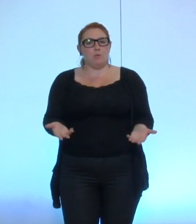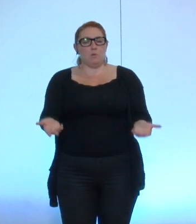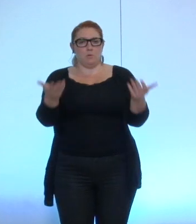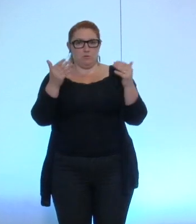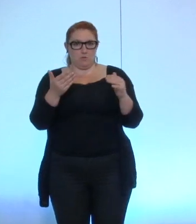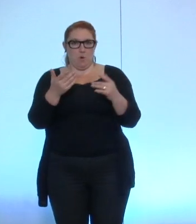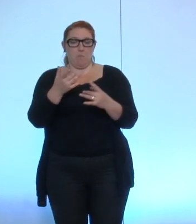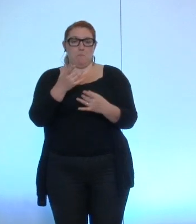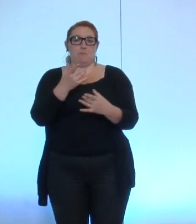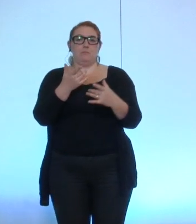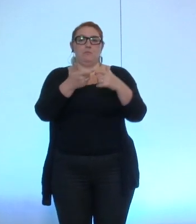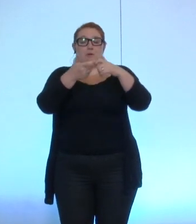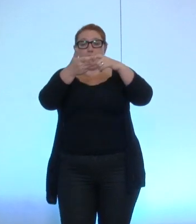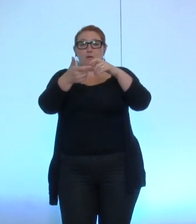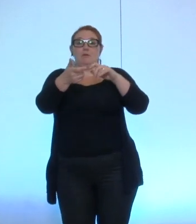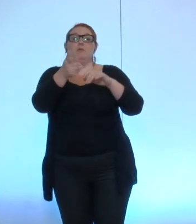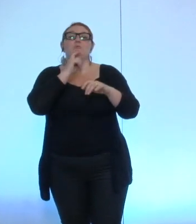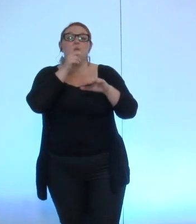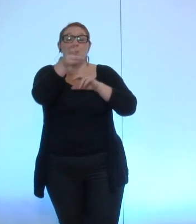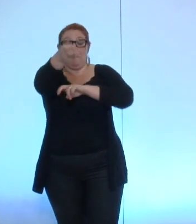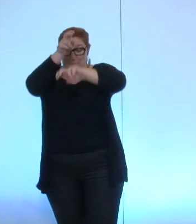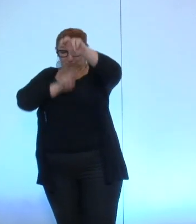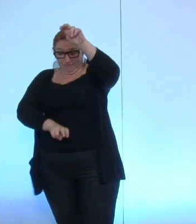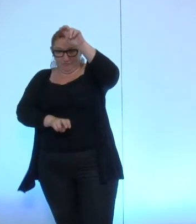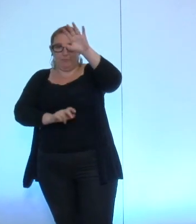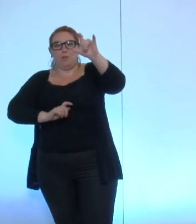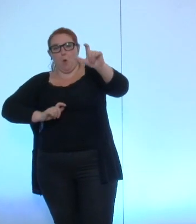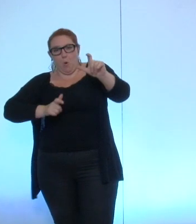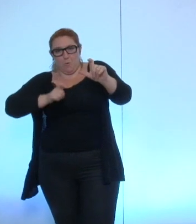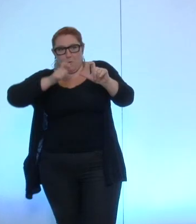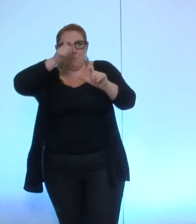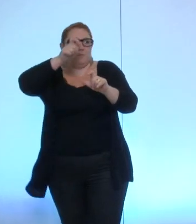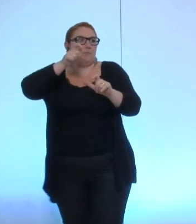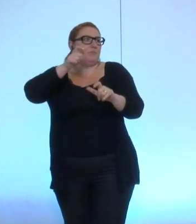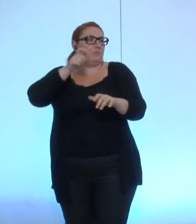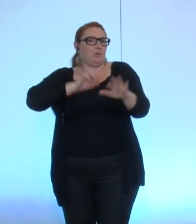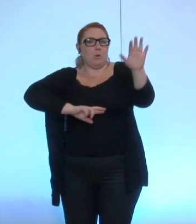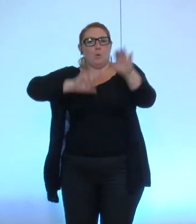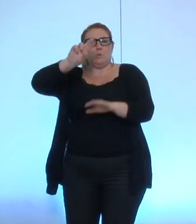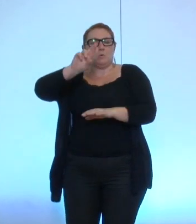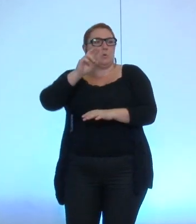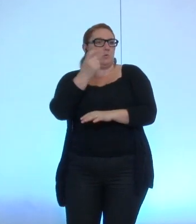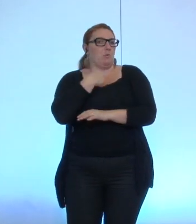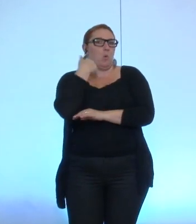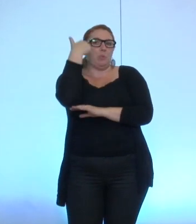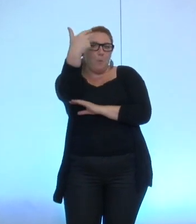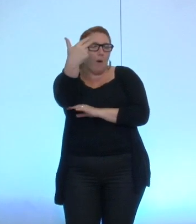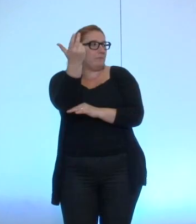Nous revenons à la délibération numéro 3,